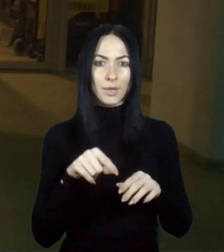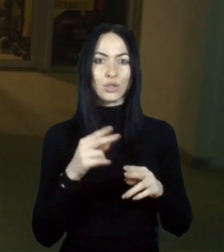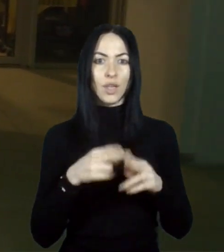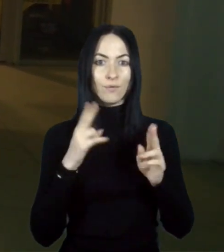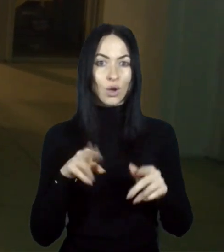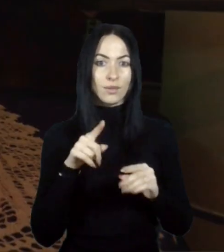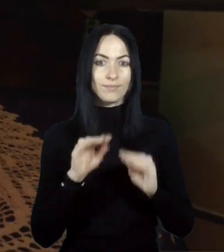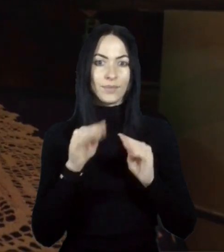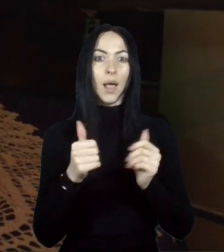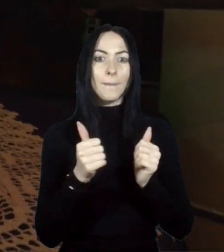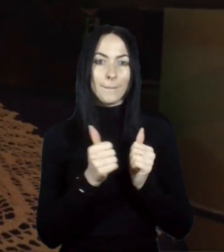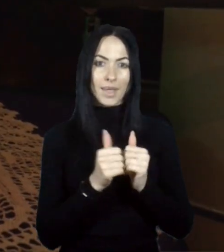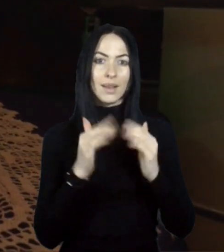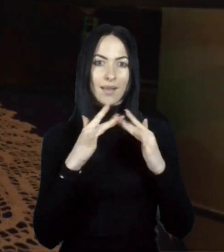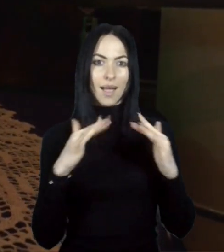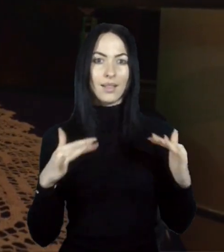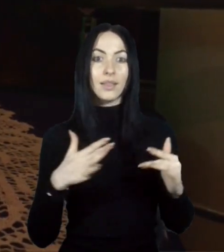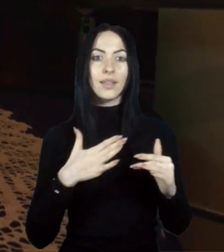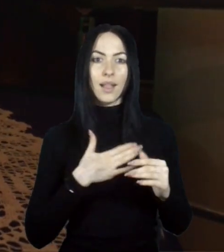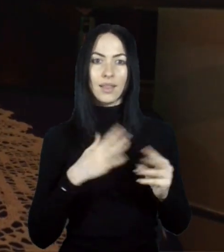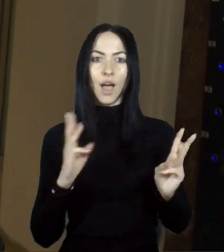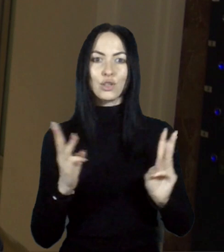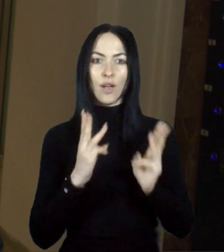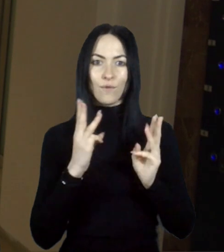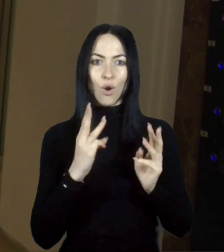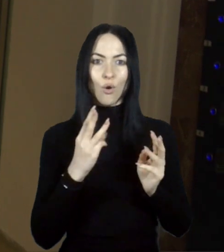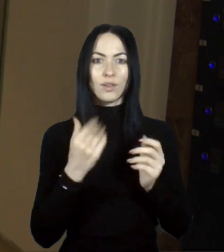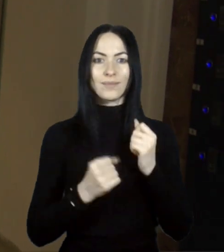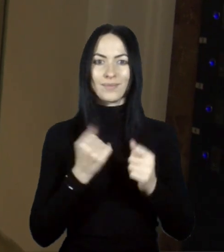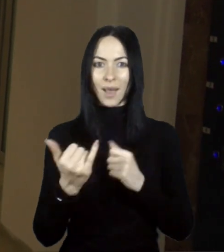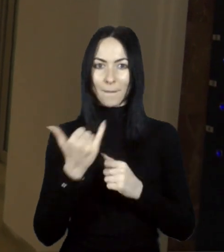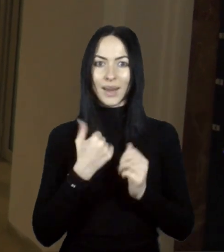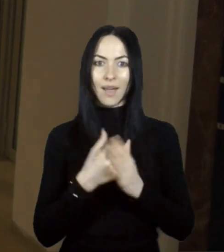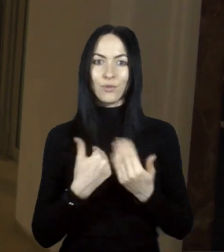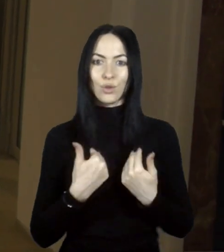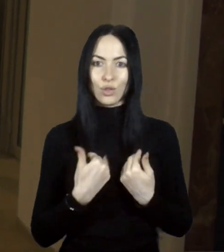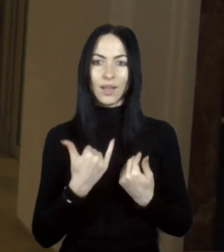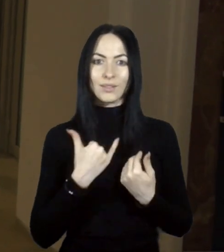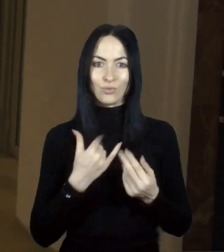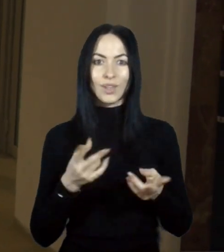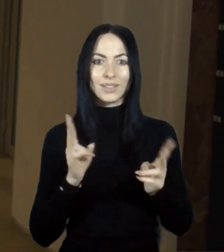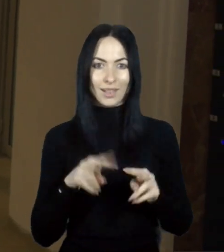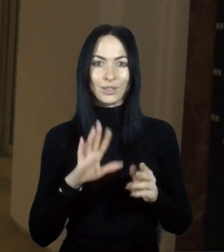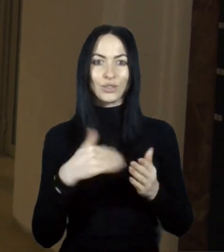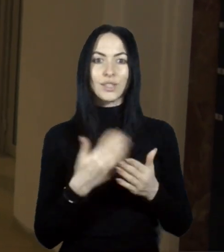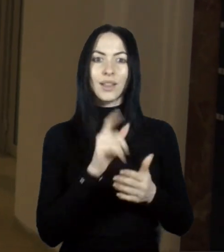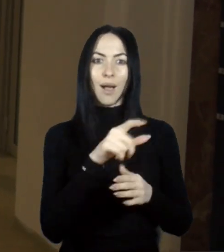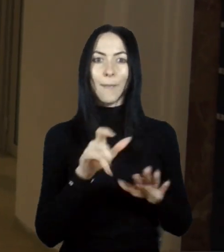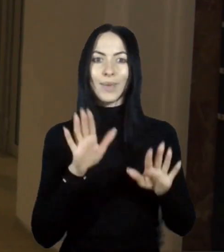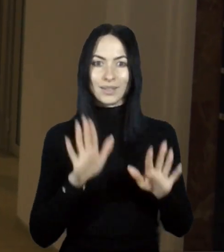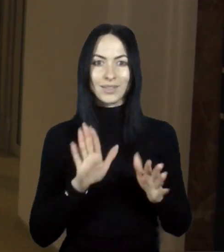ялинки. Наш вогонь приїхав до нас. Він у нас залишиться. Для містян, для